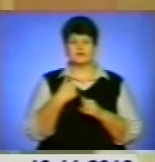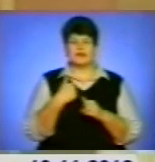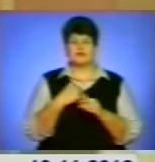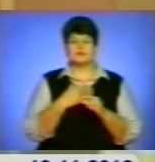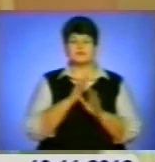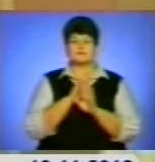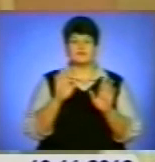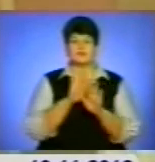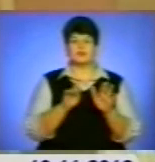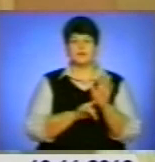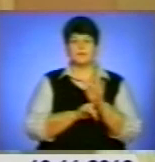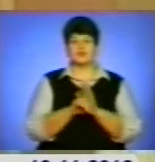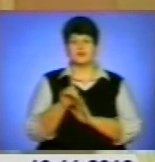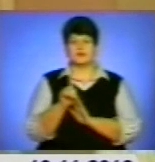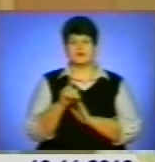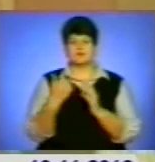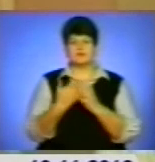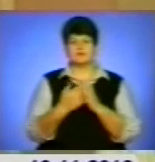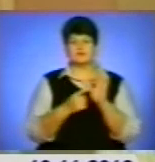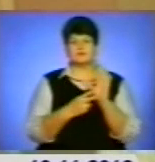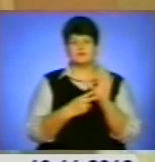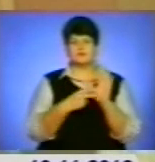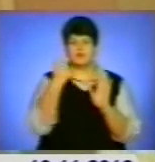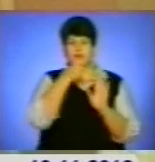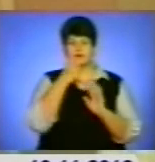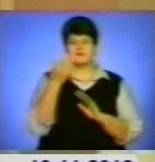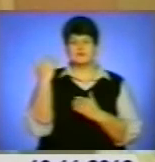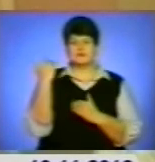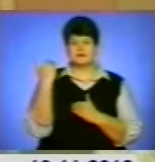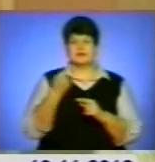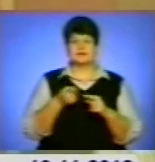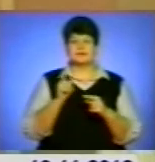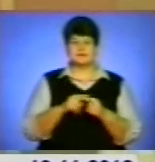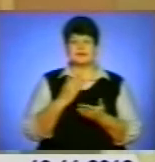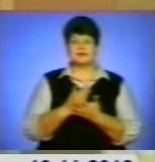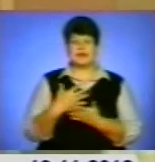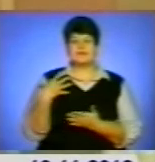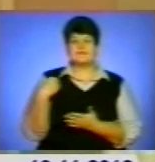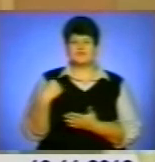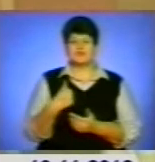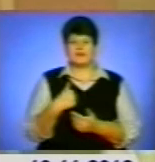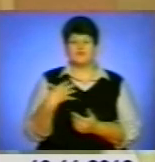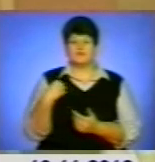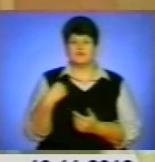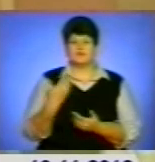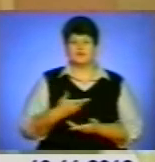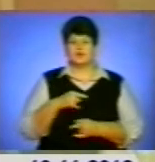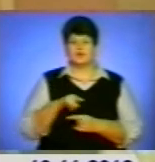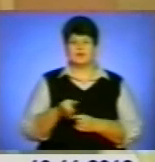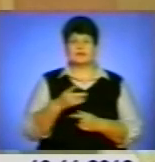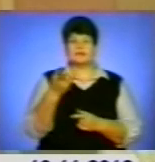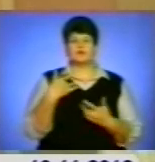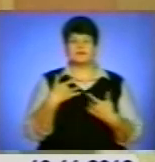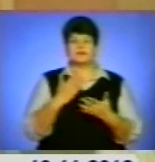почала років 7 тому. Це є Львівщина, так як я з Львівщини, найбільше там в мене концертів є.